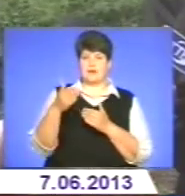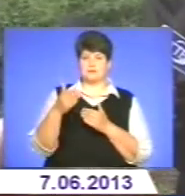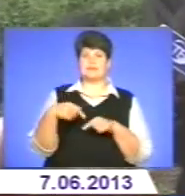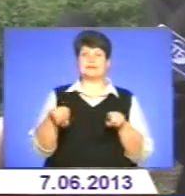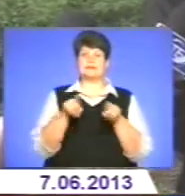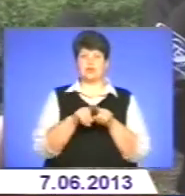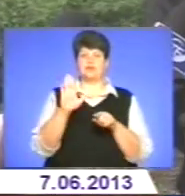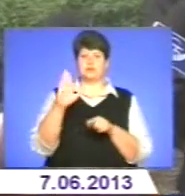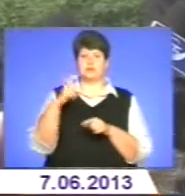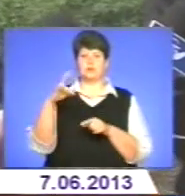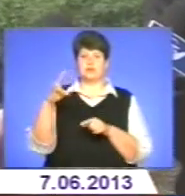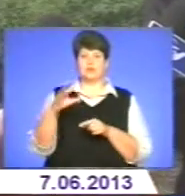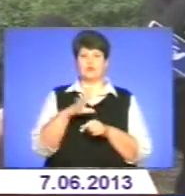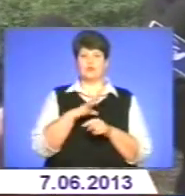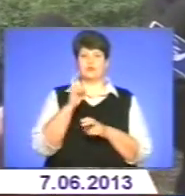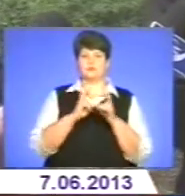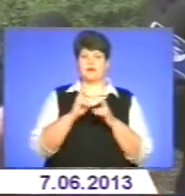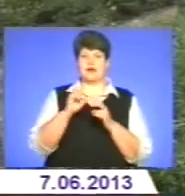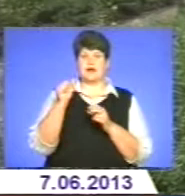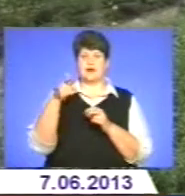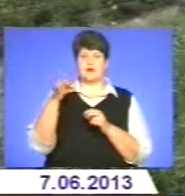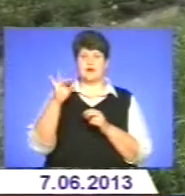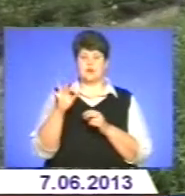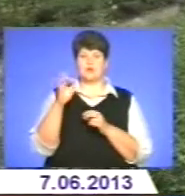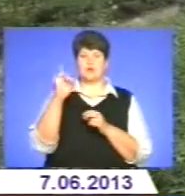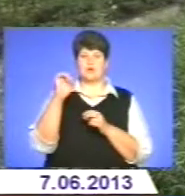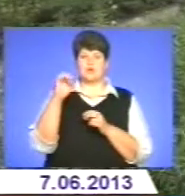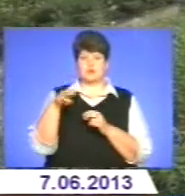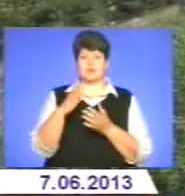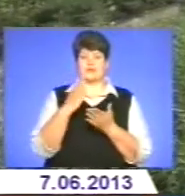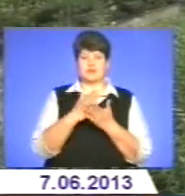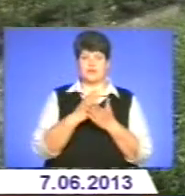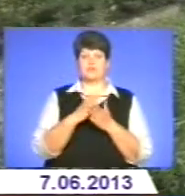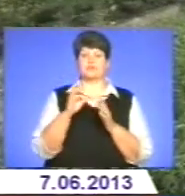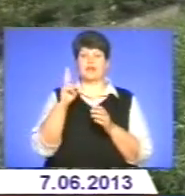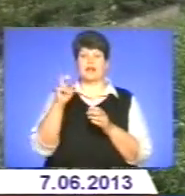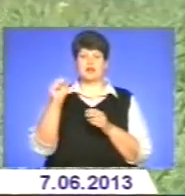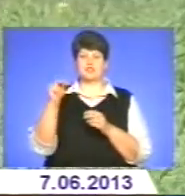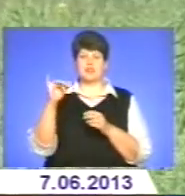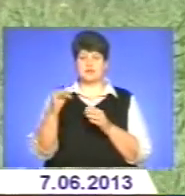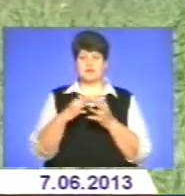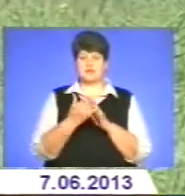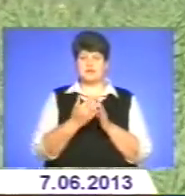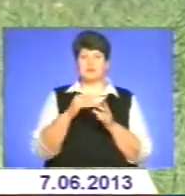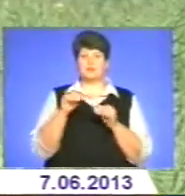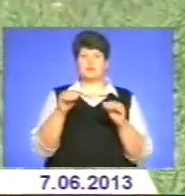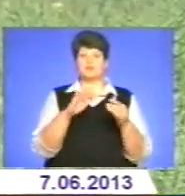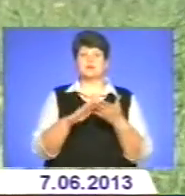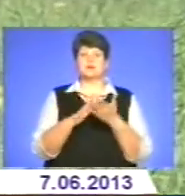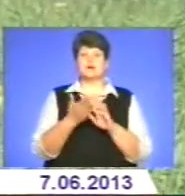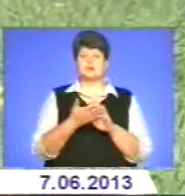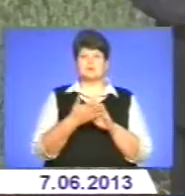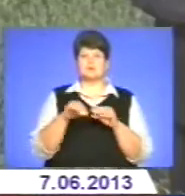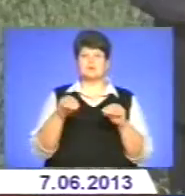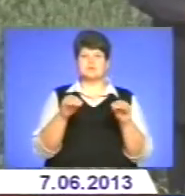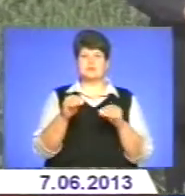Валентин Хоптян побував на підприємстві «Агророс», яке знаходиться у Каджанівці. Керівник краю ознайомився зі станом посівів ріпаку та пшениці цього